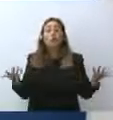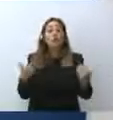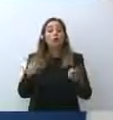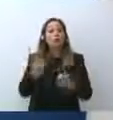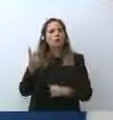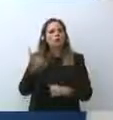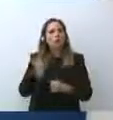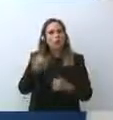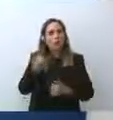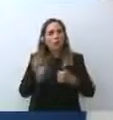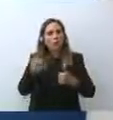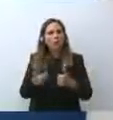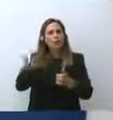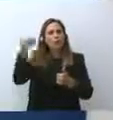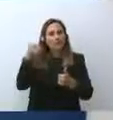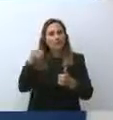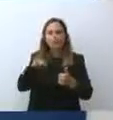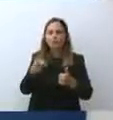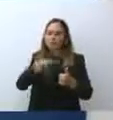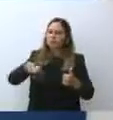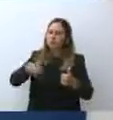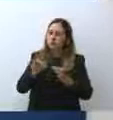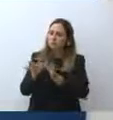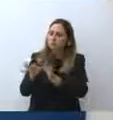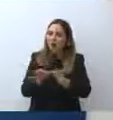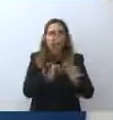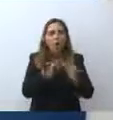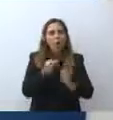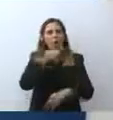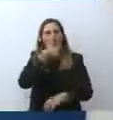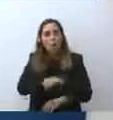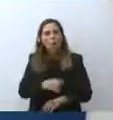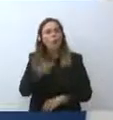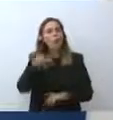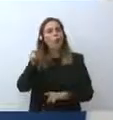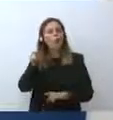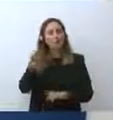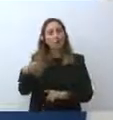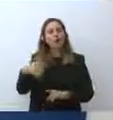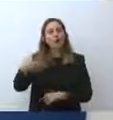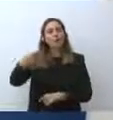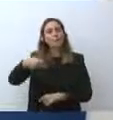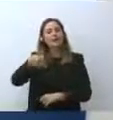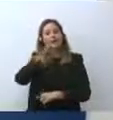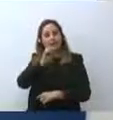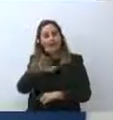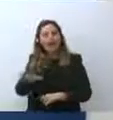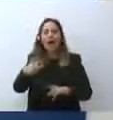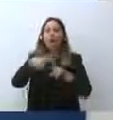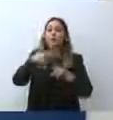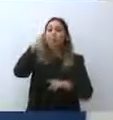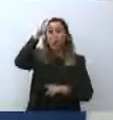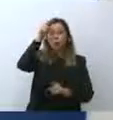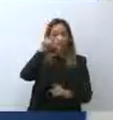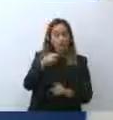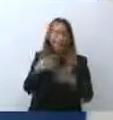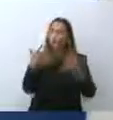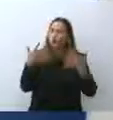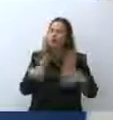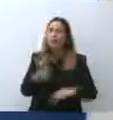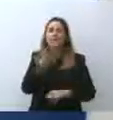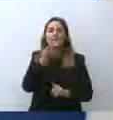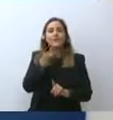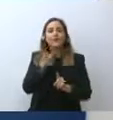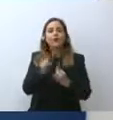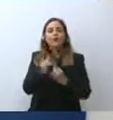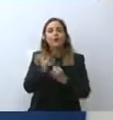esistite perché è sicuramente una priorità del Presidente Draghi e del Governo, ma lo è anche dei Governatori,